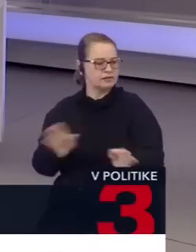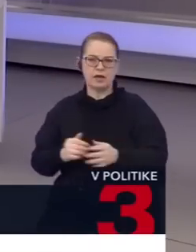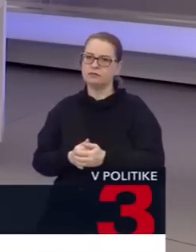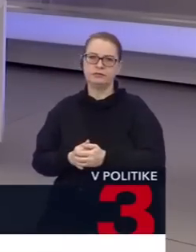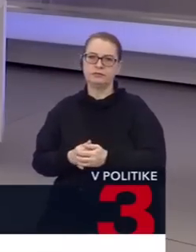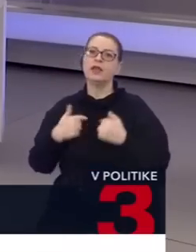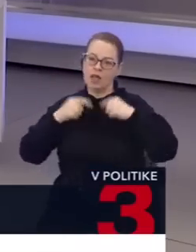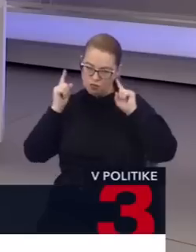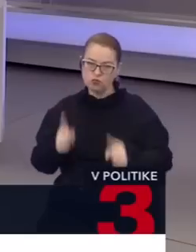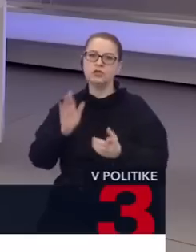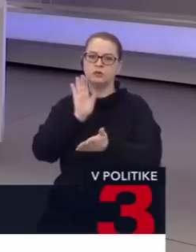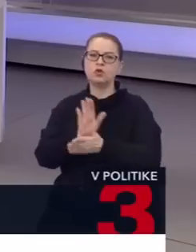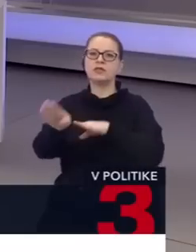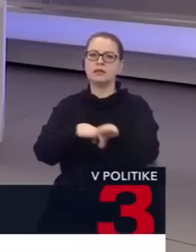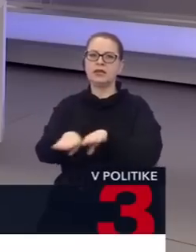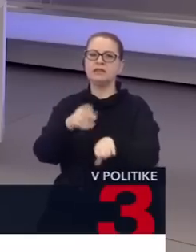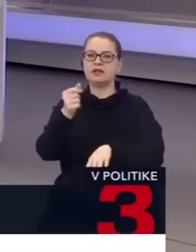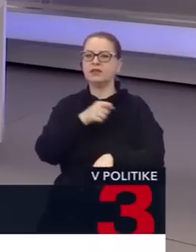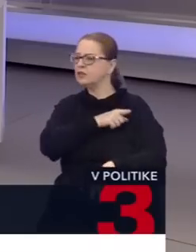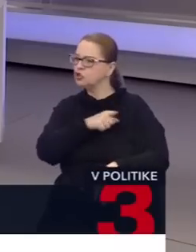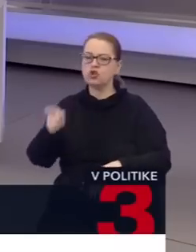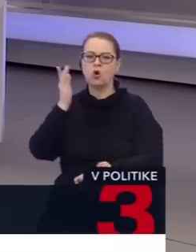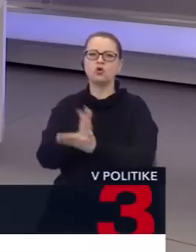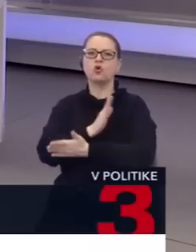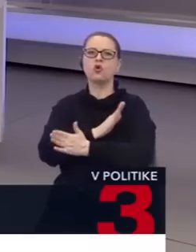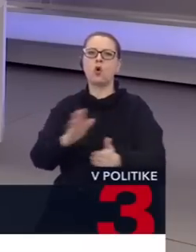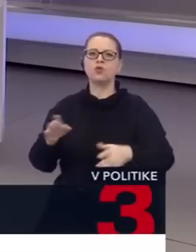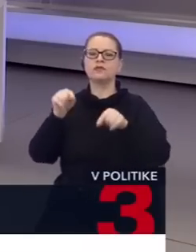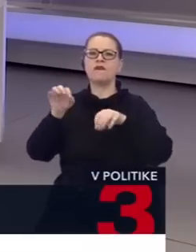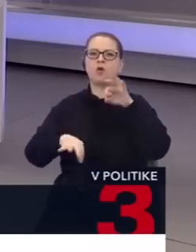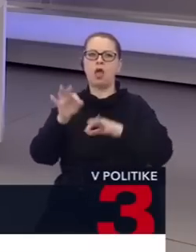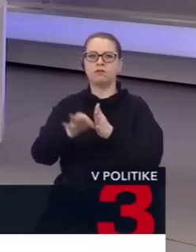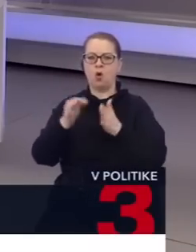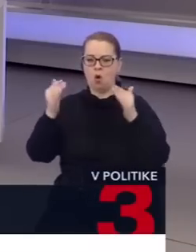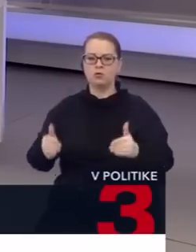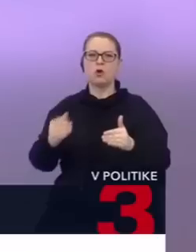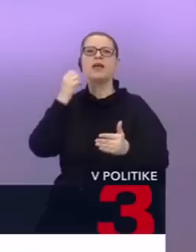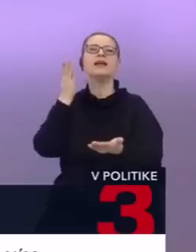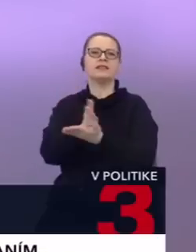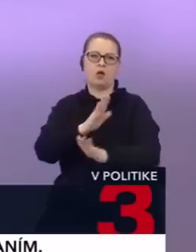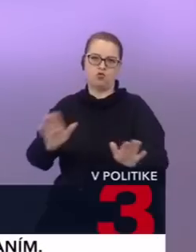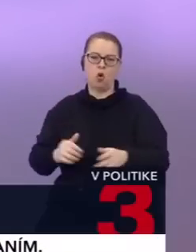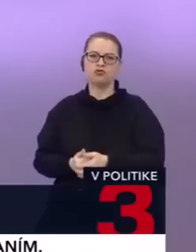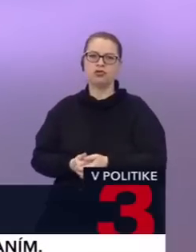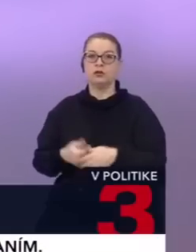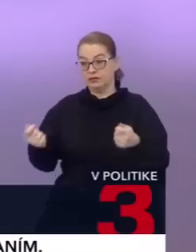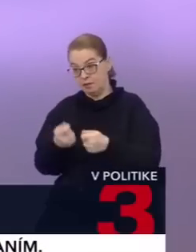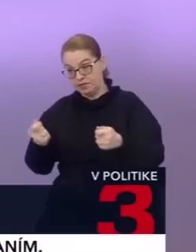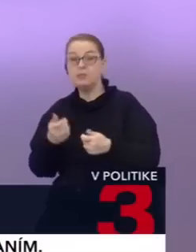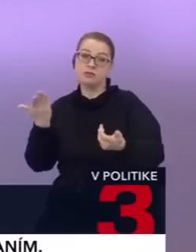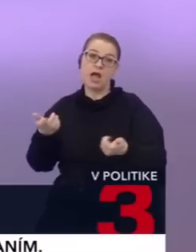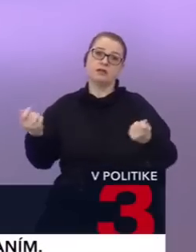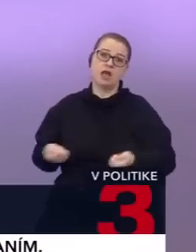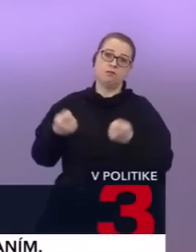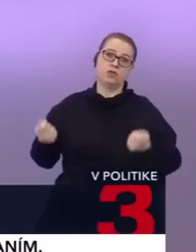musieť ostať ministrom financí do konca vlastne tohto volebného obdobia, kedykoľvek sa ukončí, ak teda bude v septembri, tak do septembra